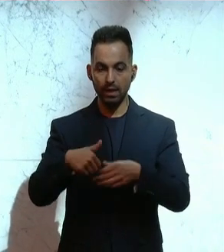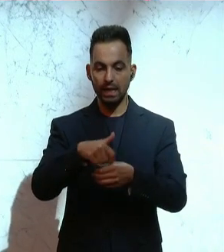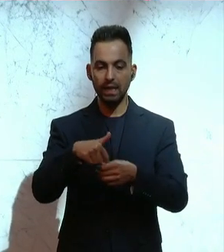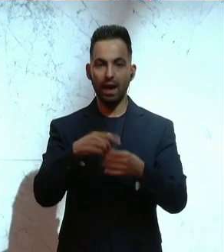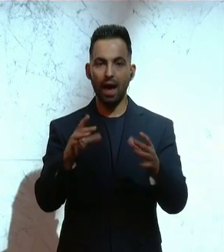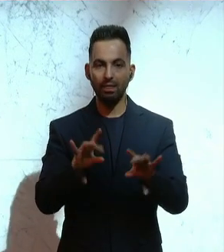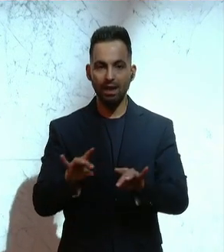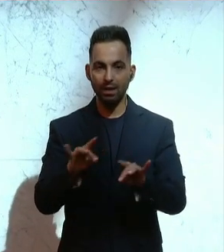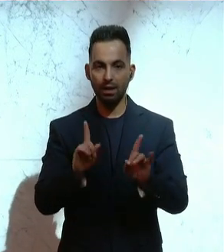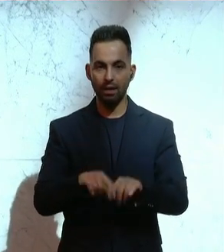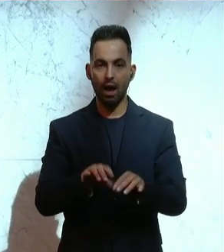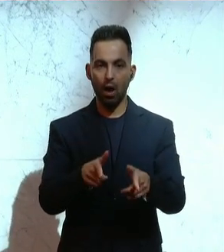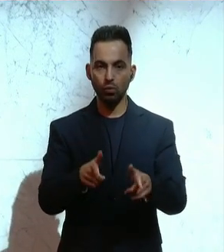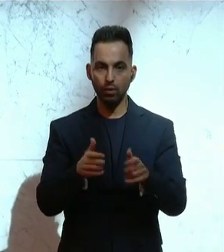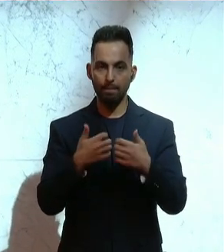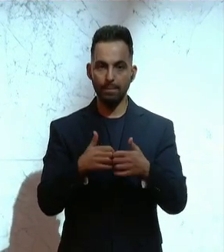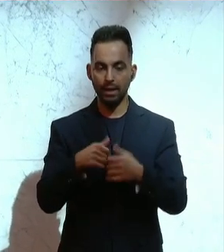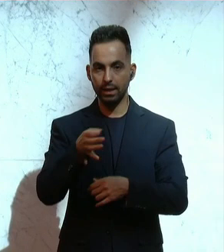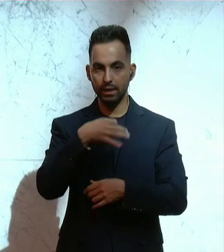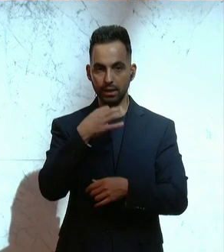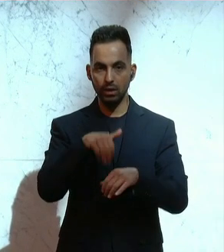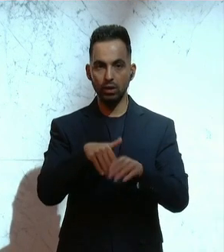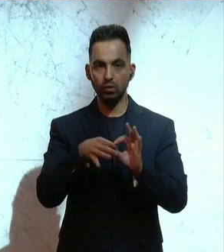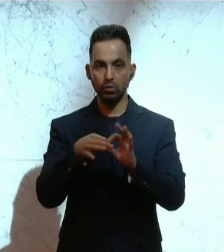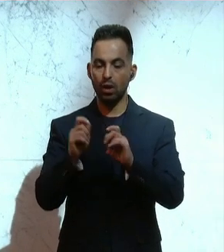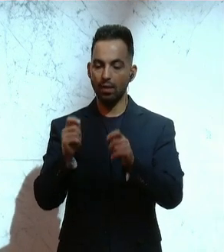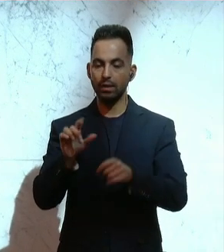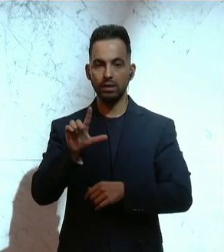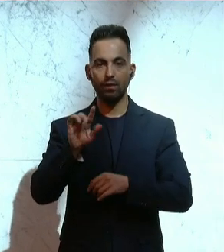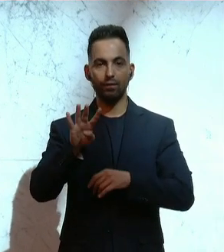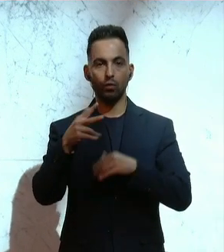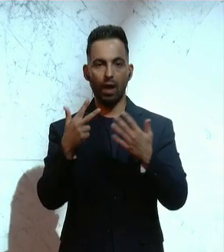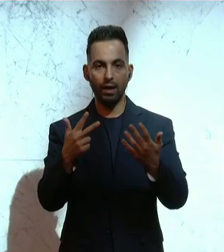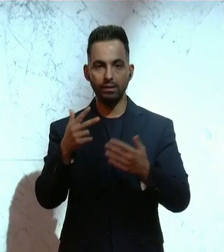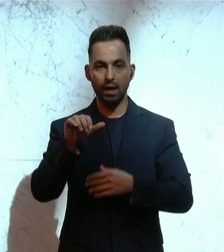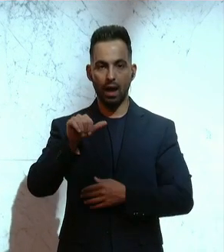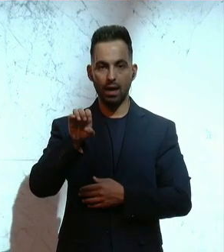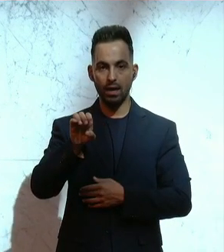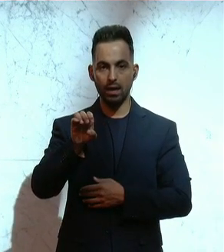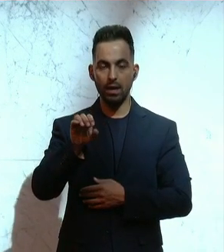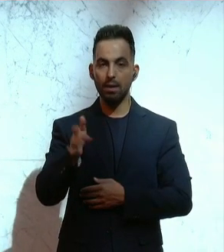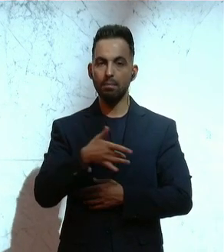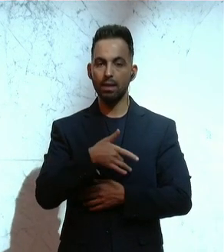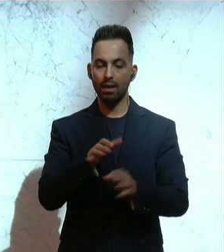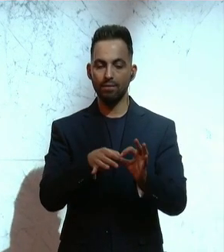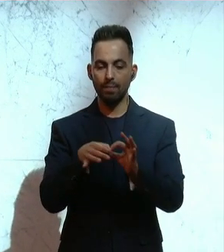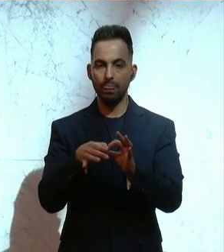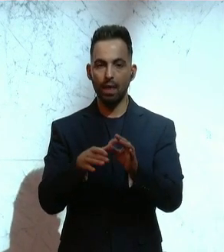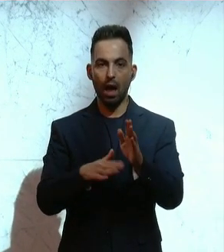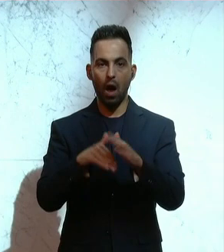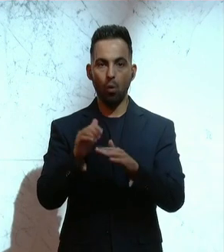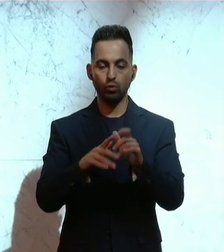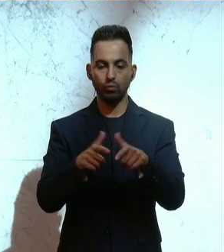Angelegenheiten zur Berichterstattung über den Antrag 284 AE betreffend Ausbau